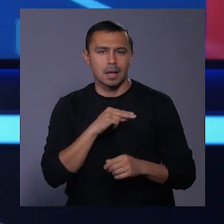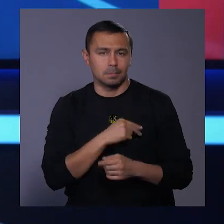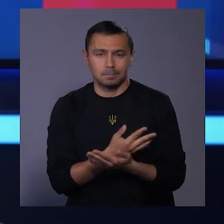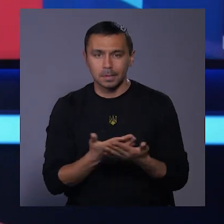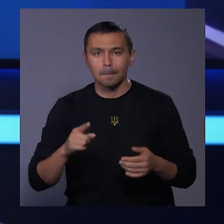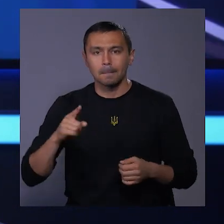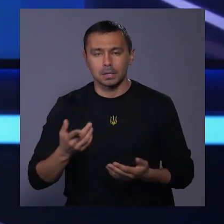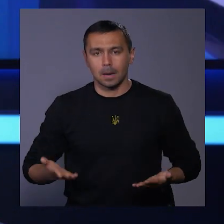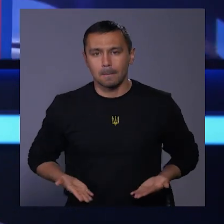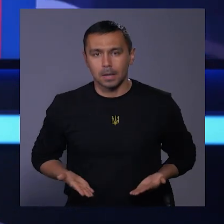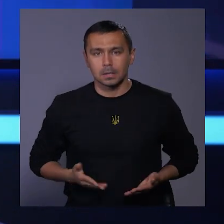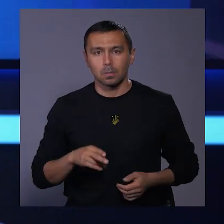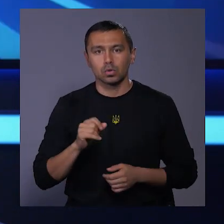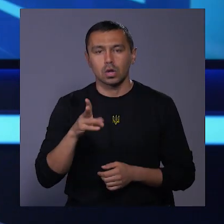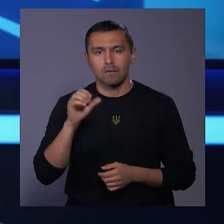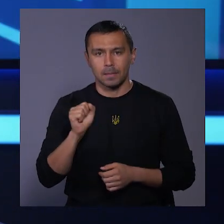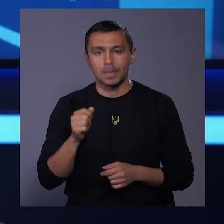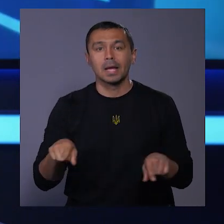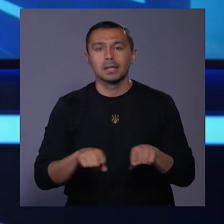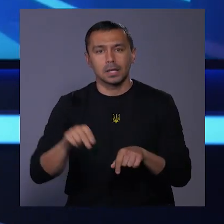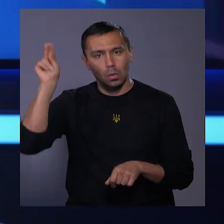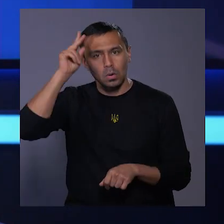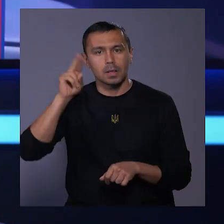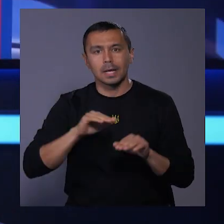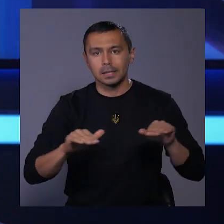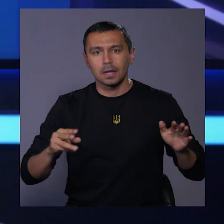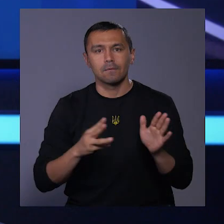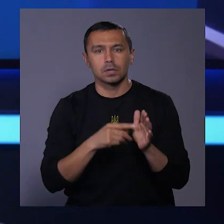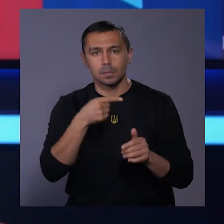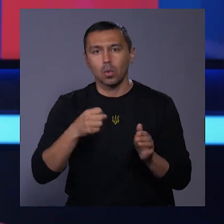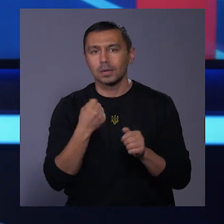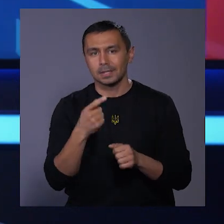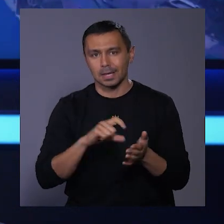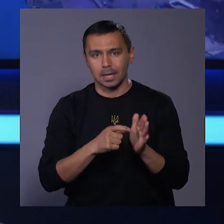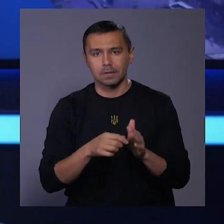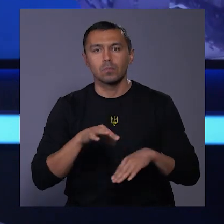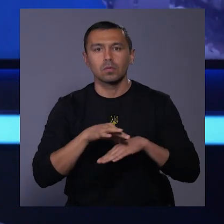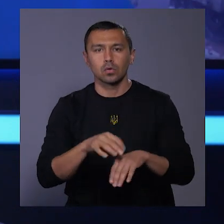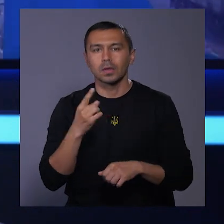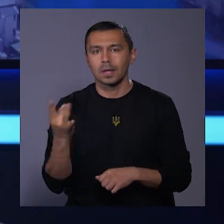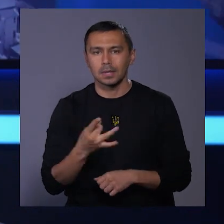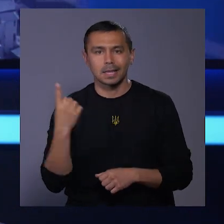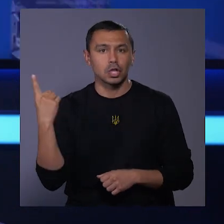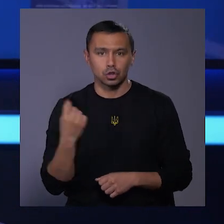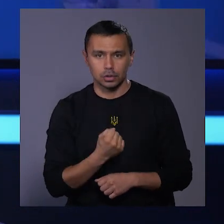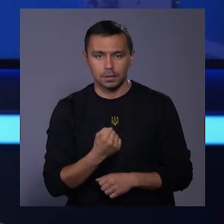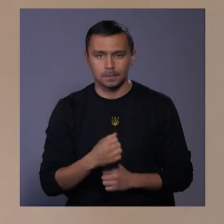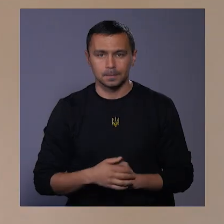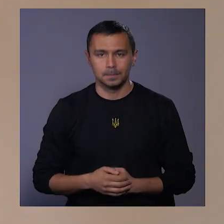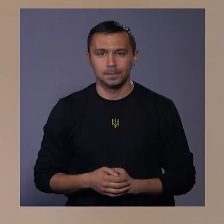перших мешканців Плоскирова. Такі уроки для учнів 8-11 класів проводять один раз на тиждень.